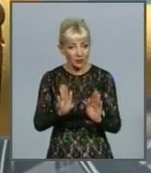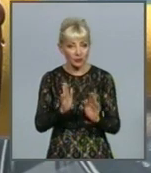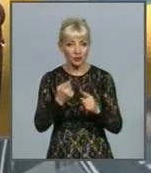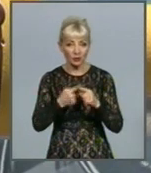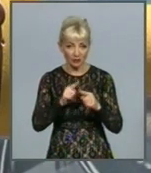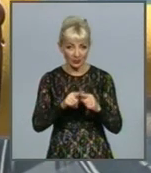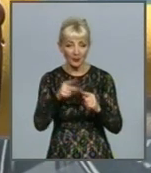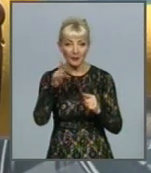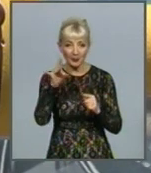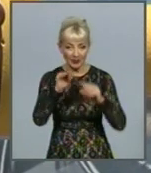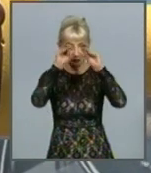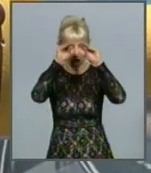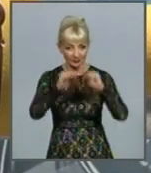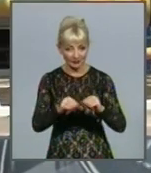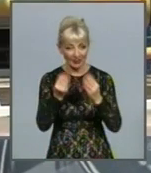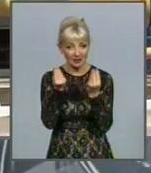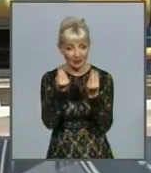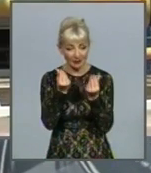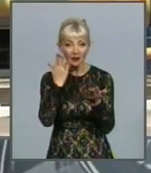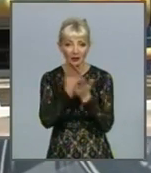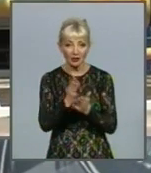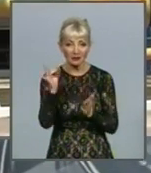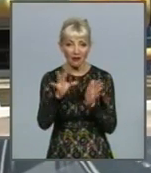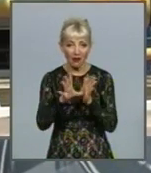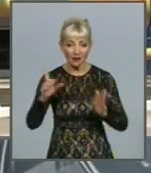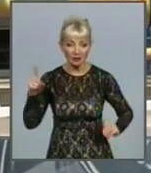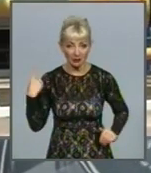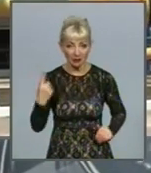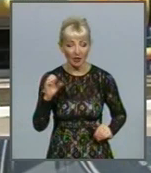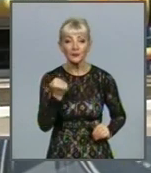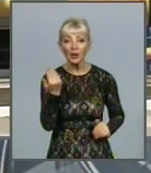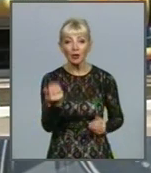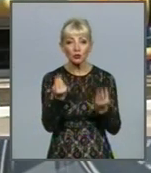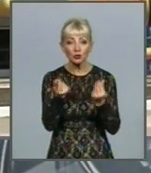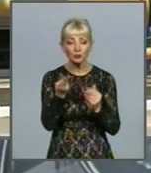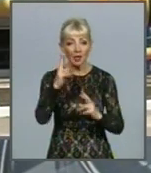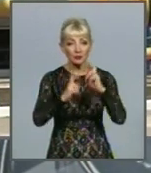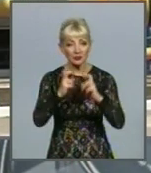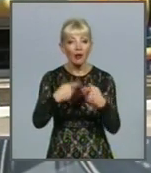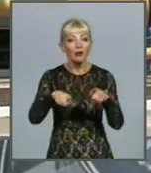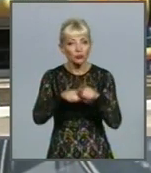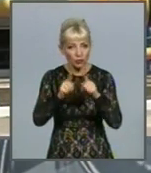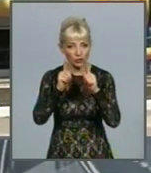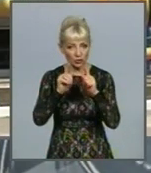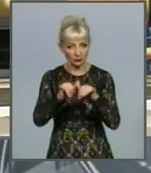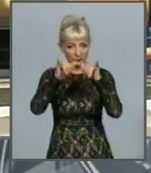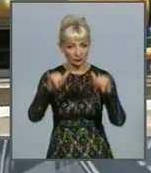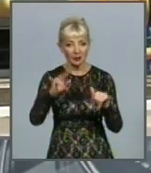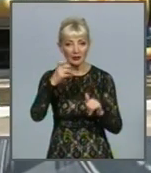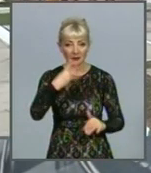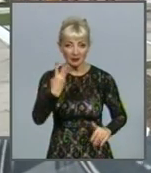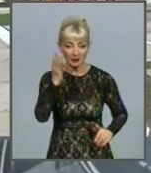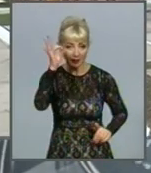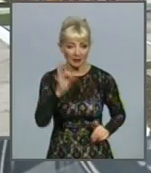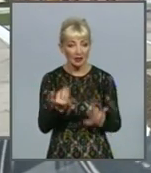частиною при формуванні ціни за послугу є і електроенергія. А її вартість для підприємств також збільшилася на 33%.